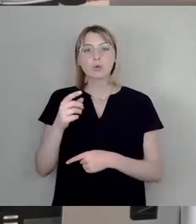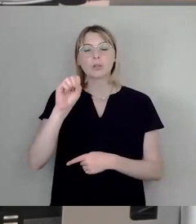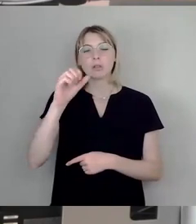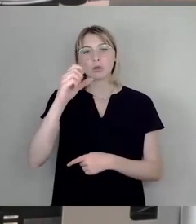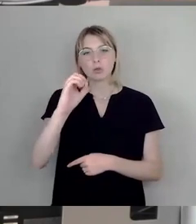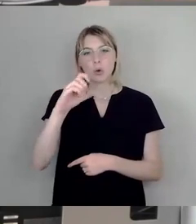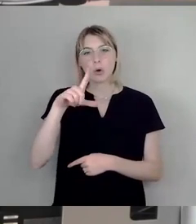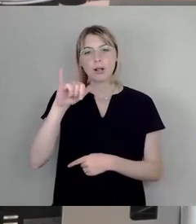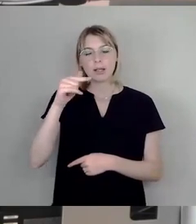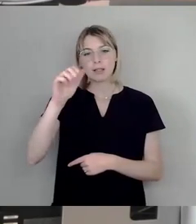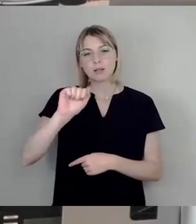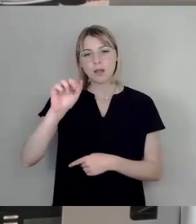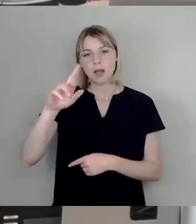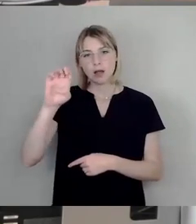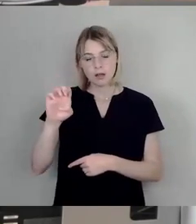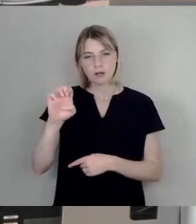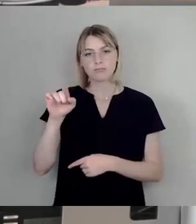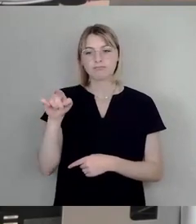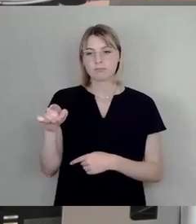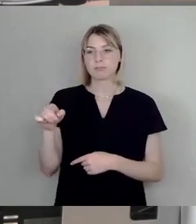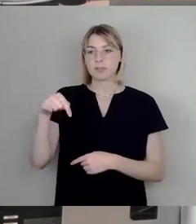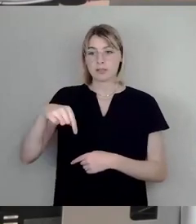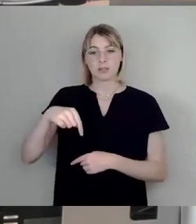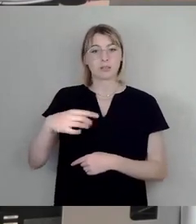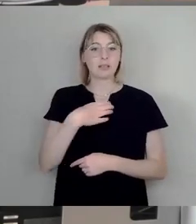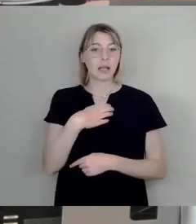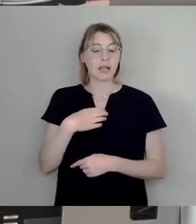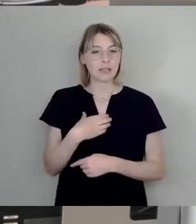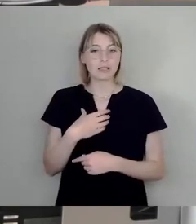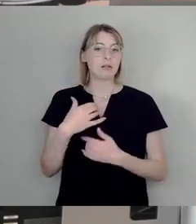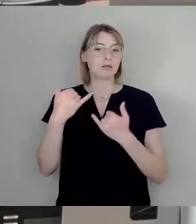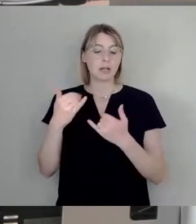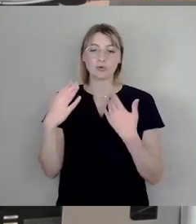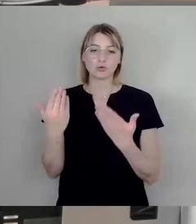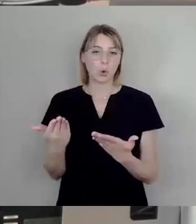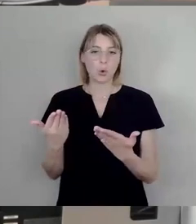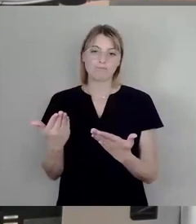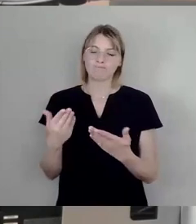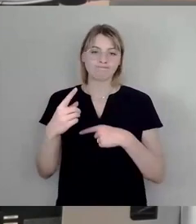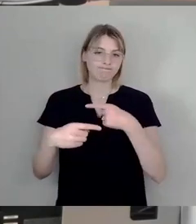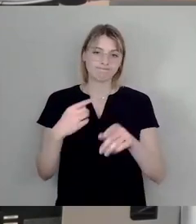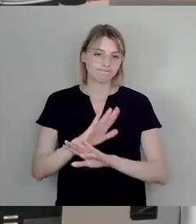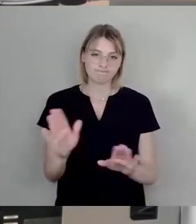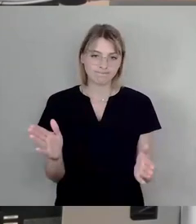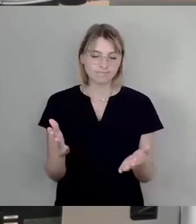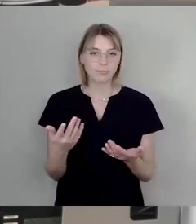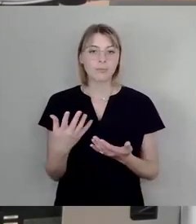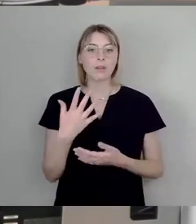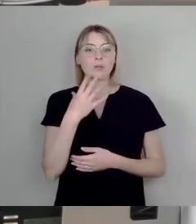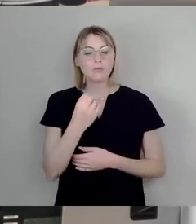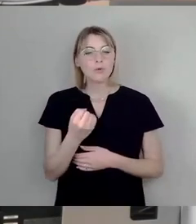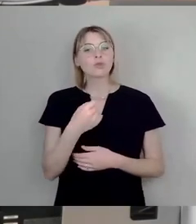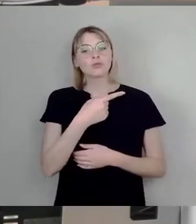Nebeneinander in unserer Stadt nicht mehr die richtige Antwort sind, um ein vielfältiges Miteinander